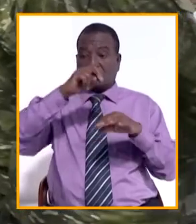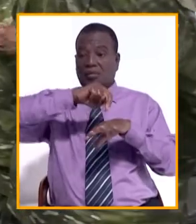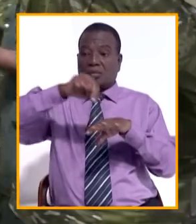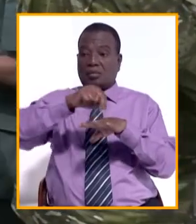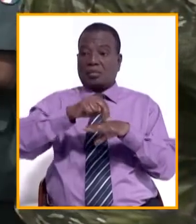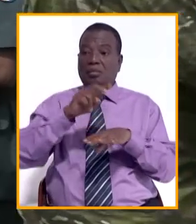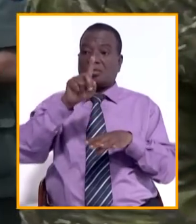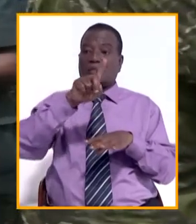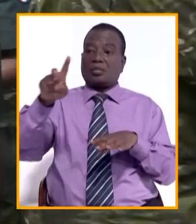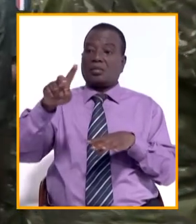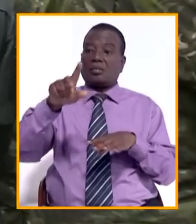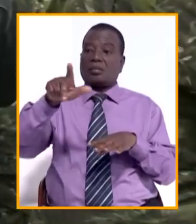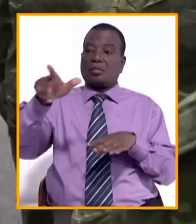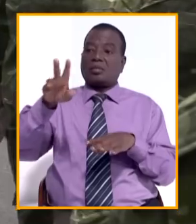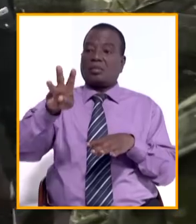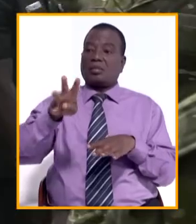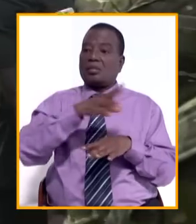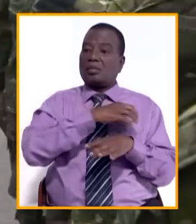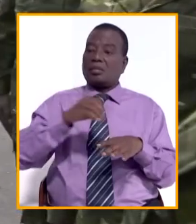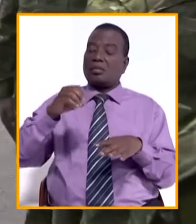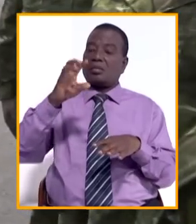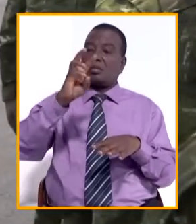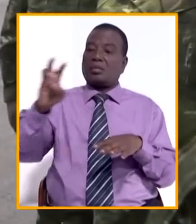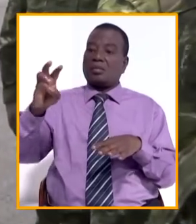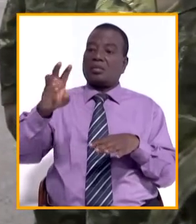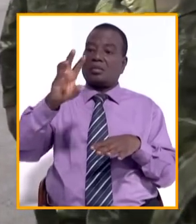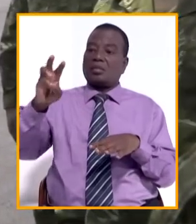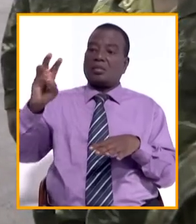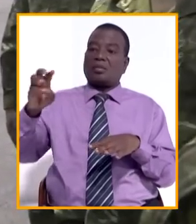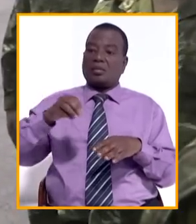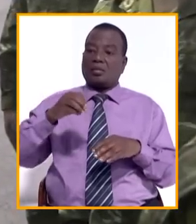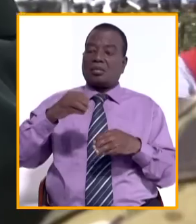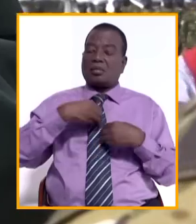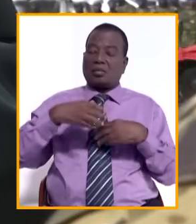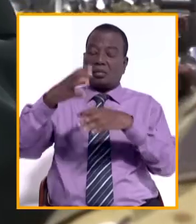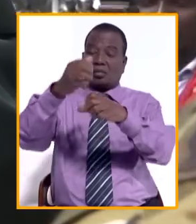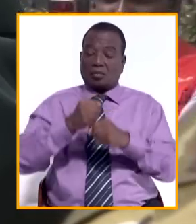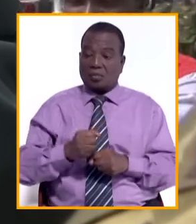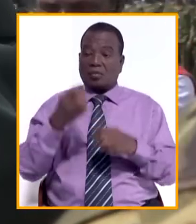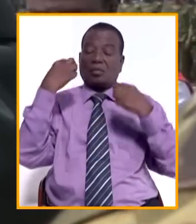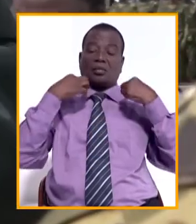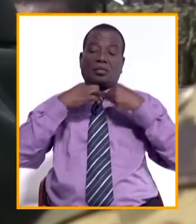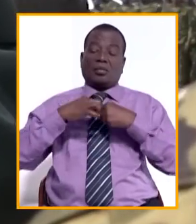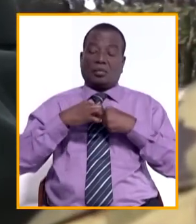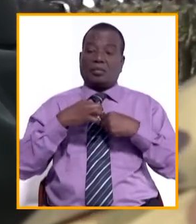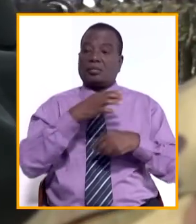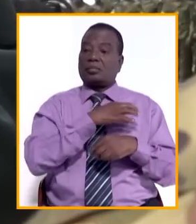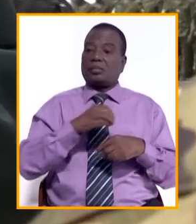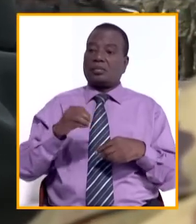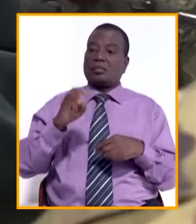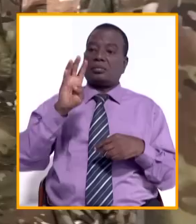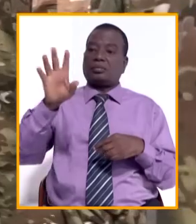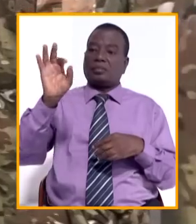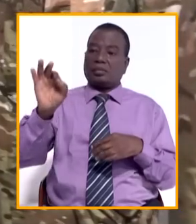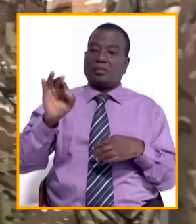dans l'ordre du méritant ivoirien et 666 se sont fait décernir la médaille de force aux armées. Les 49 militaires composant le huitième